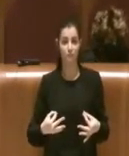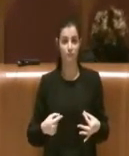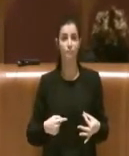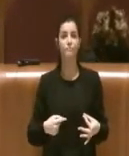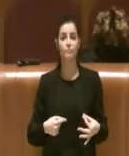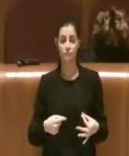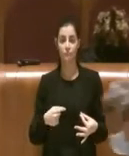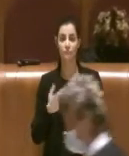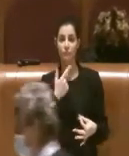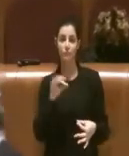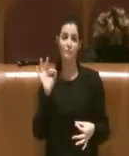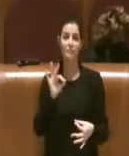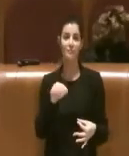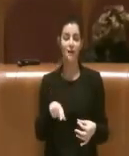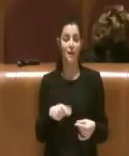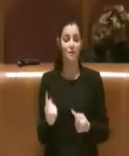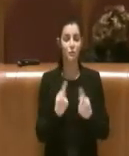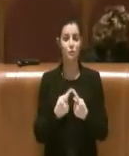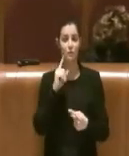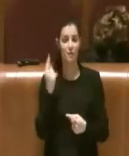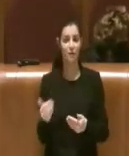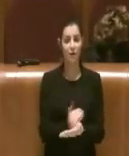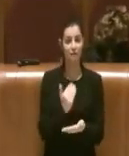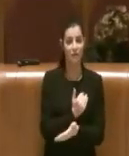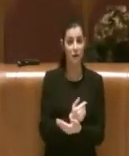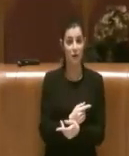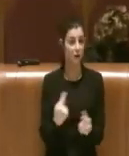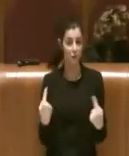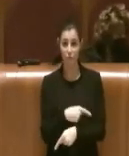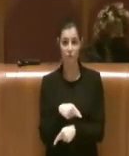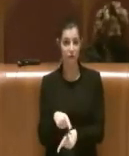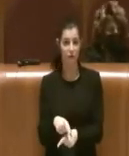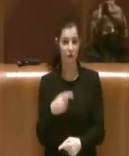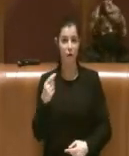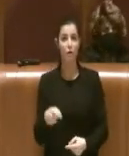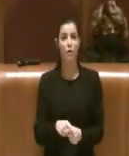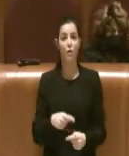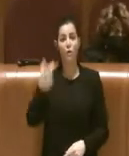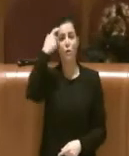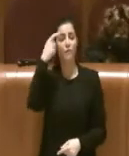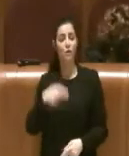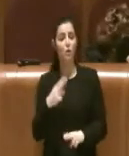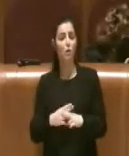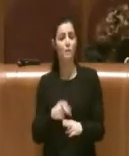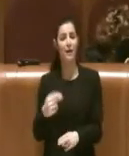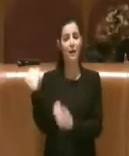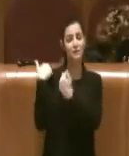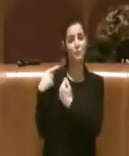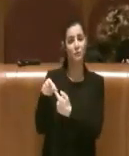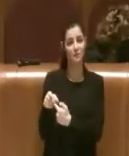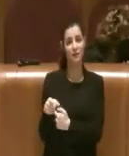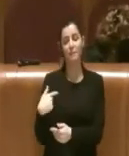e fare in modo che questa cosa non avvenisse. Oggi è avvenuta, ne siete responsabili, governate Roma, prendetevi questa responsabilità